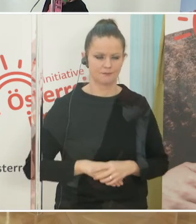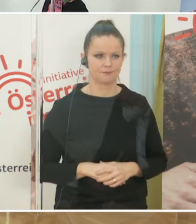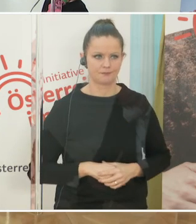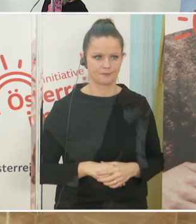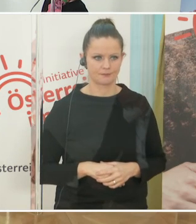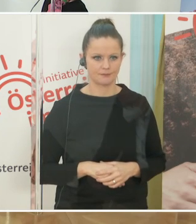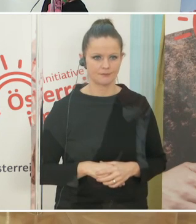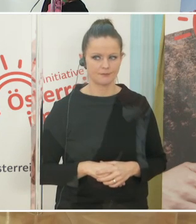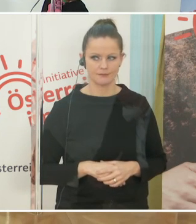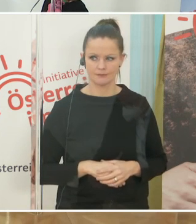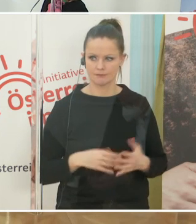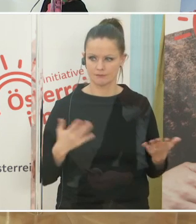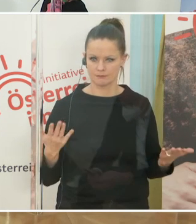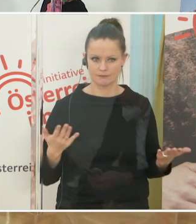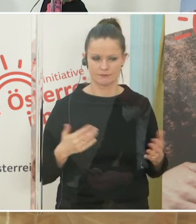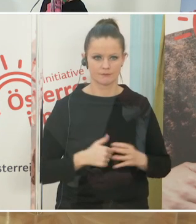Gibt es weitere Fragen?